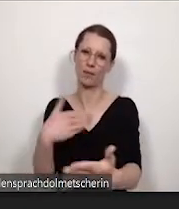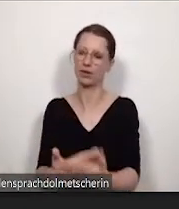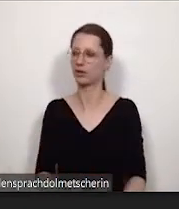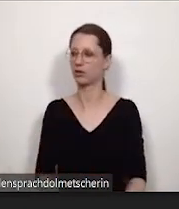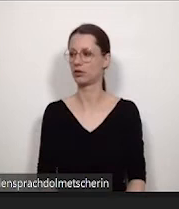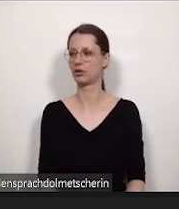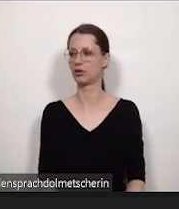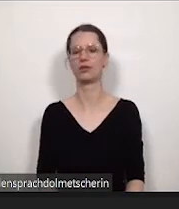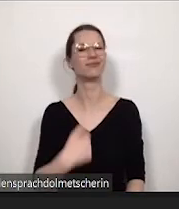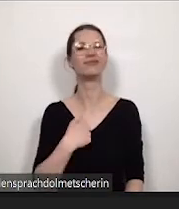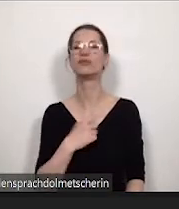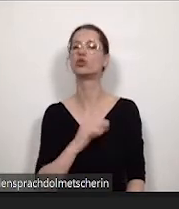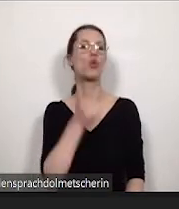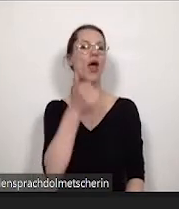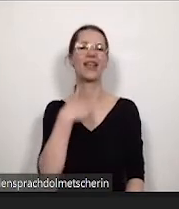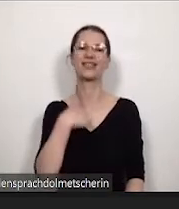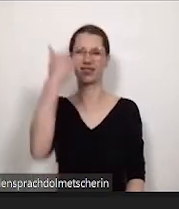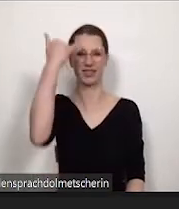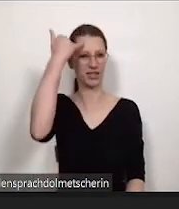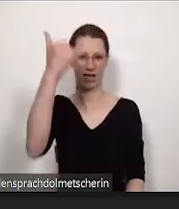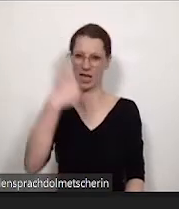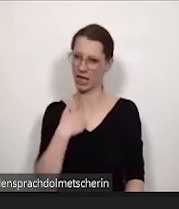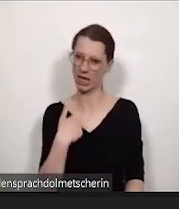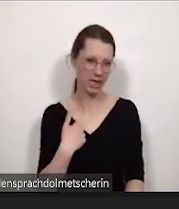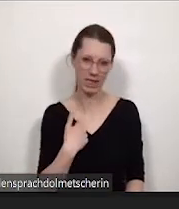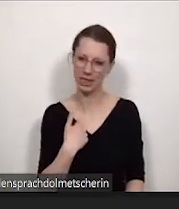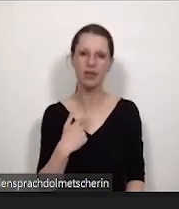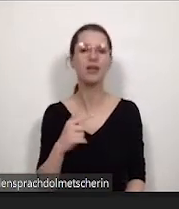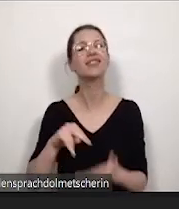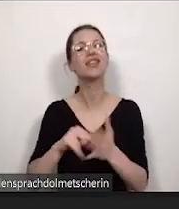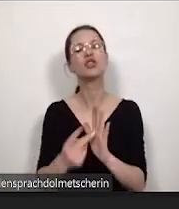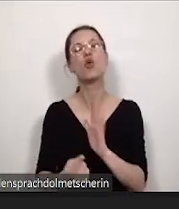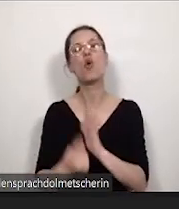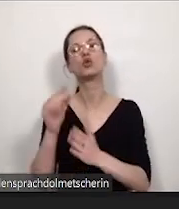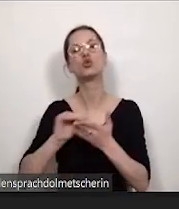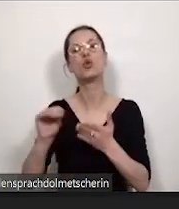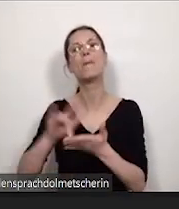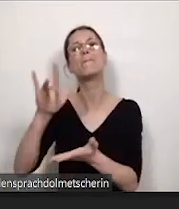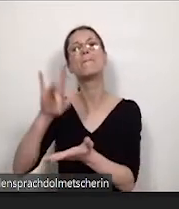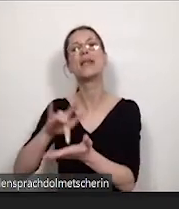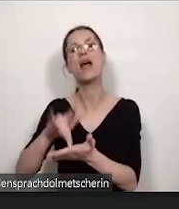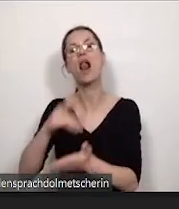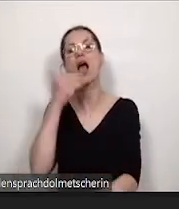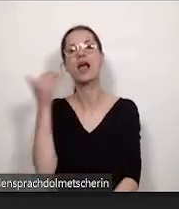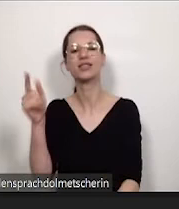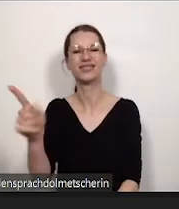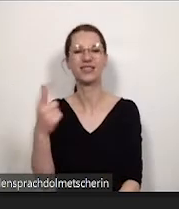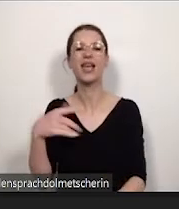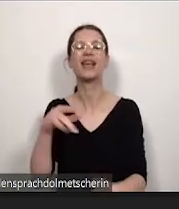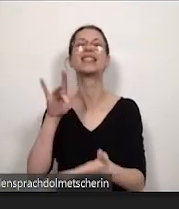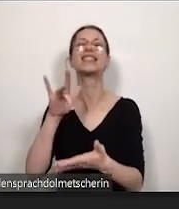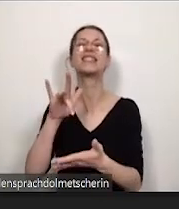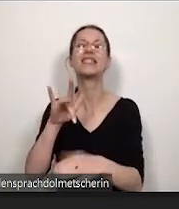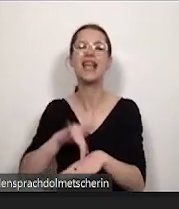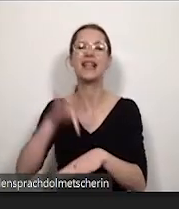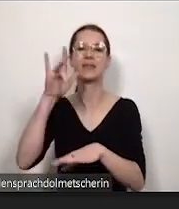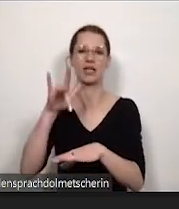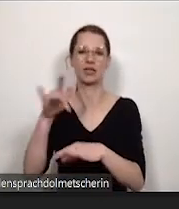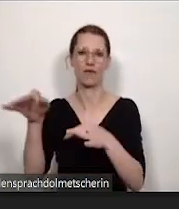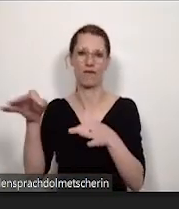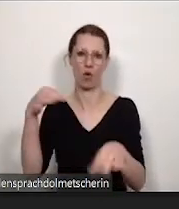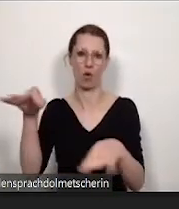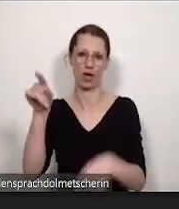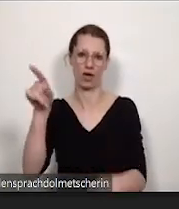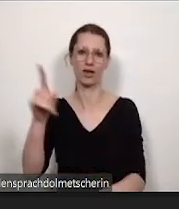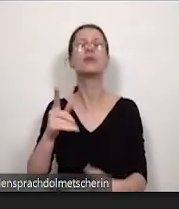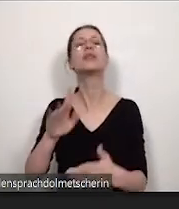die auf so eine Idee gekommen ist. Wir haben nochmal zum Vergleich von der Technischen Hochschule Mittelhessen eine Sensibilisierungsfolie, dass Sie auch sehen, das gibt es an verschiedenen